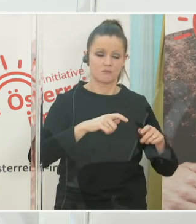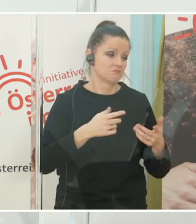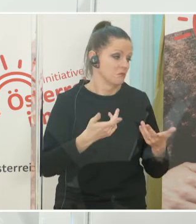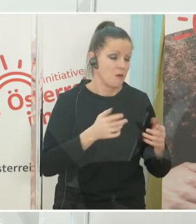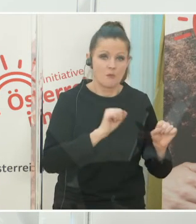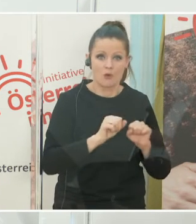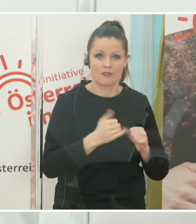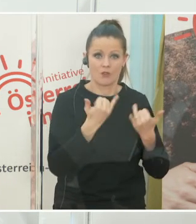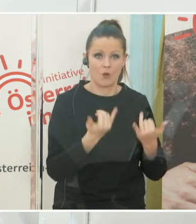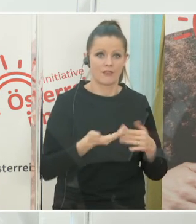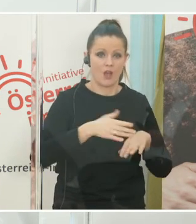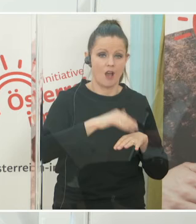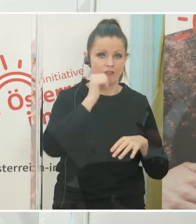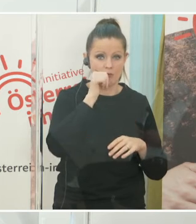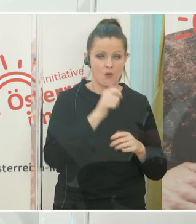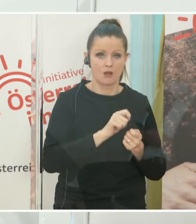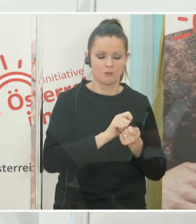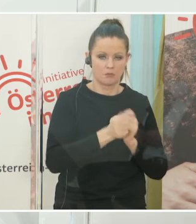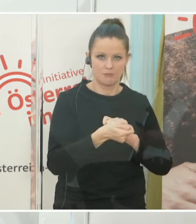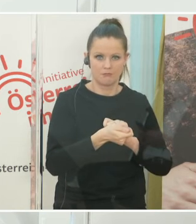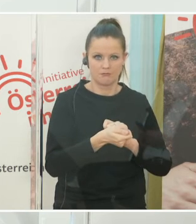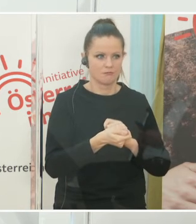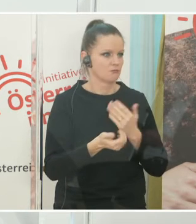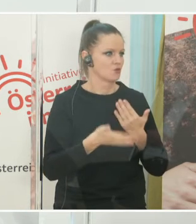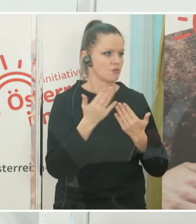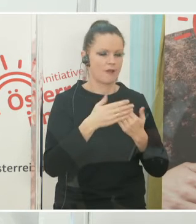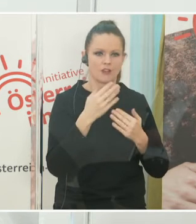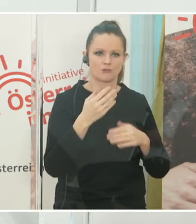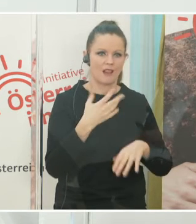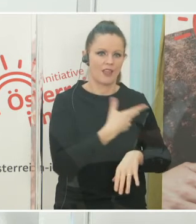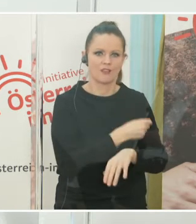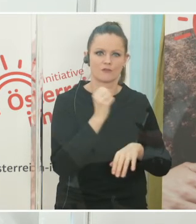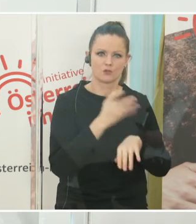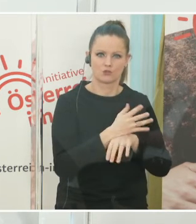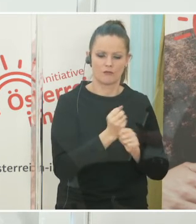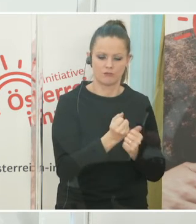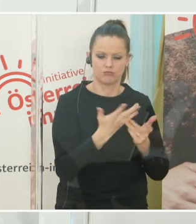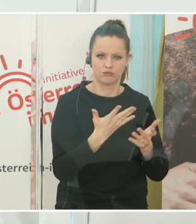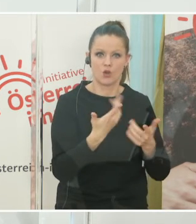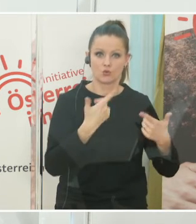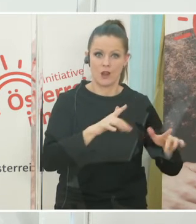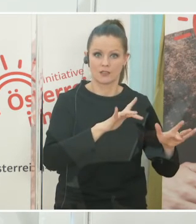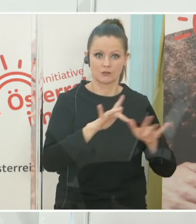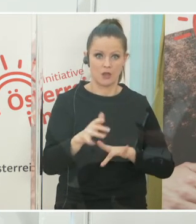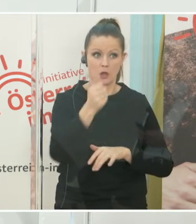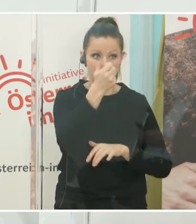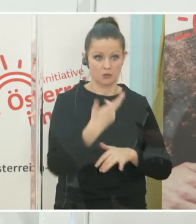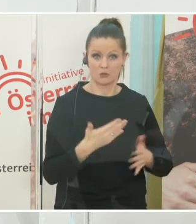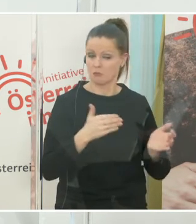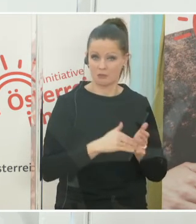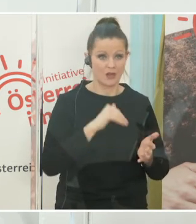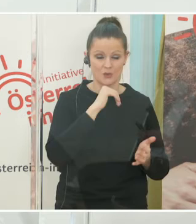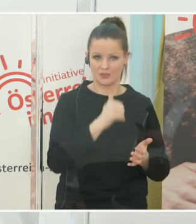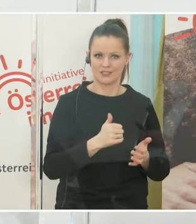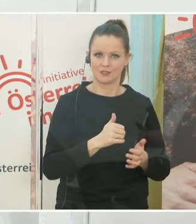anderen Tag ändern, wenn gleichzeitig sehr viele andere Impfstoffe zugelassen werden und es keine Notwendigkeit für eine Priorisierung mehr gibt,